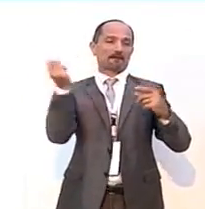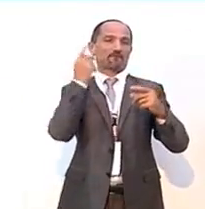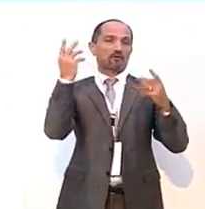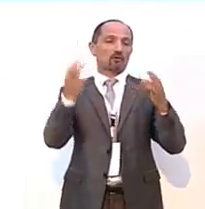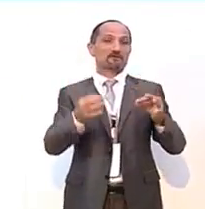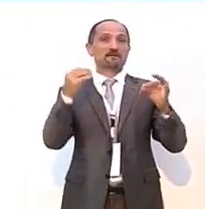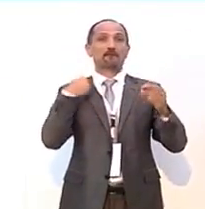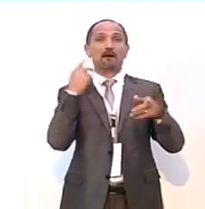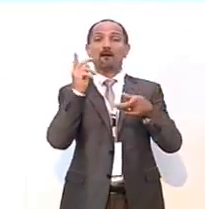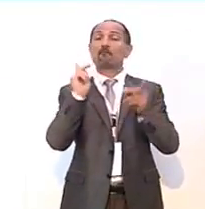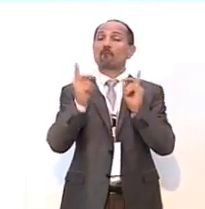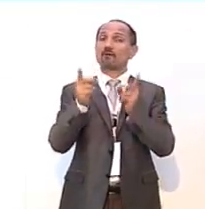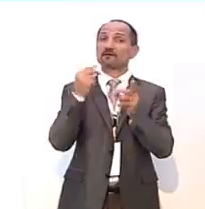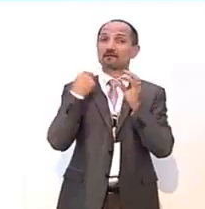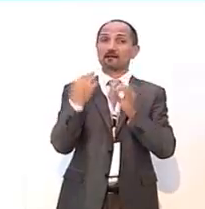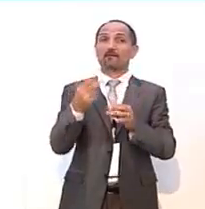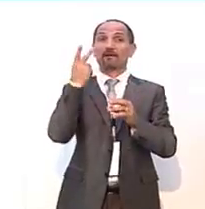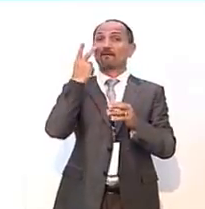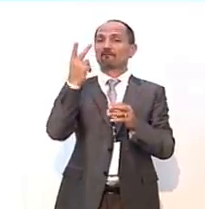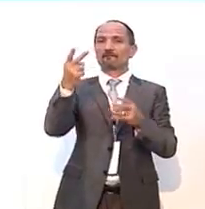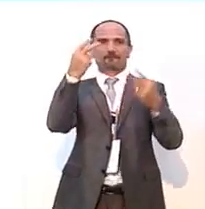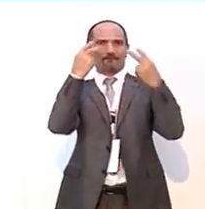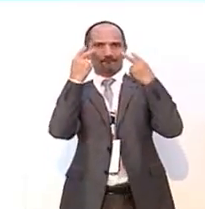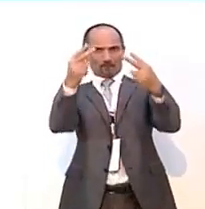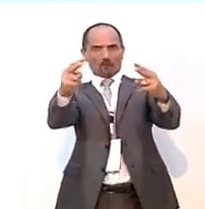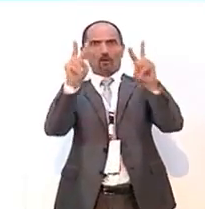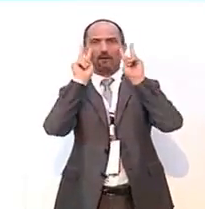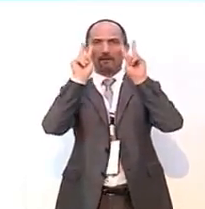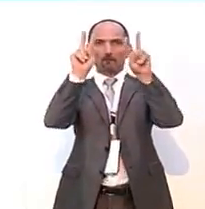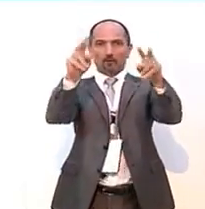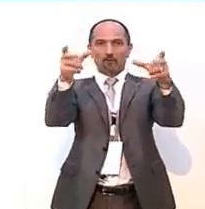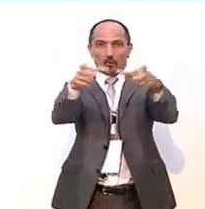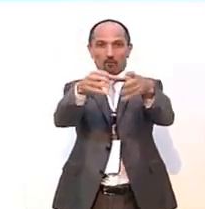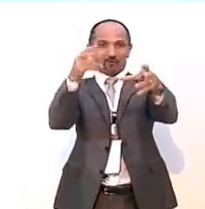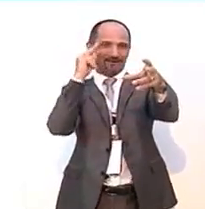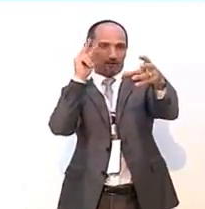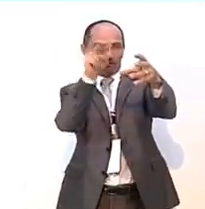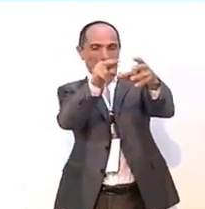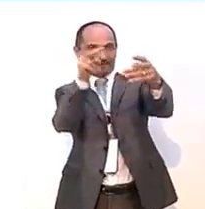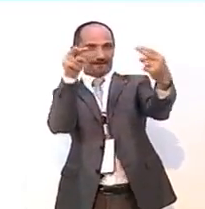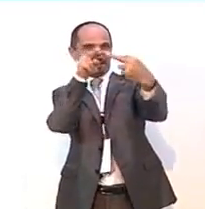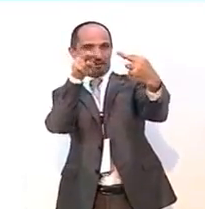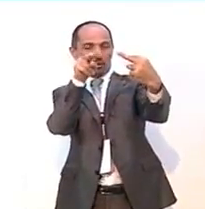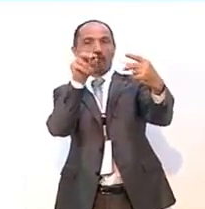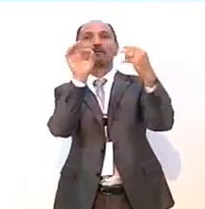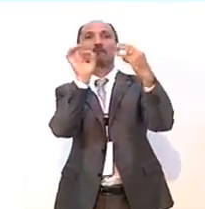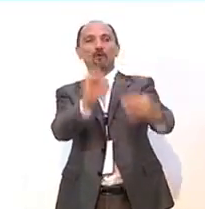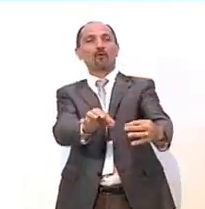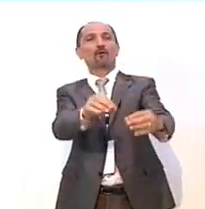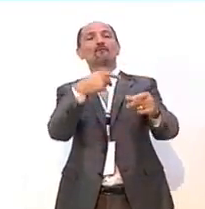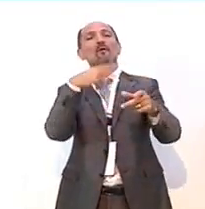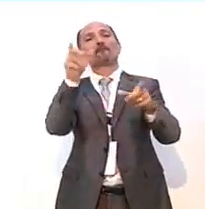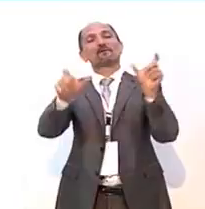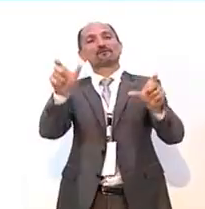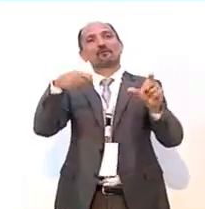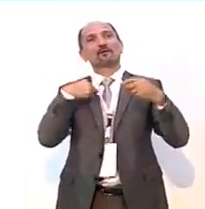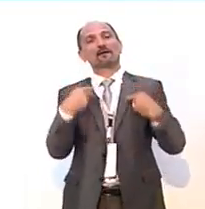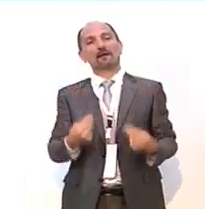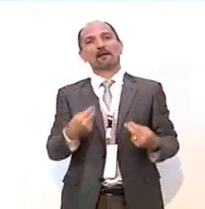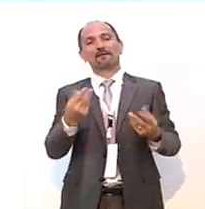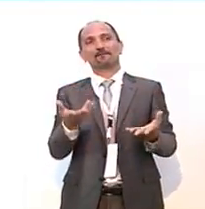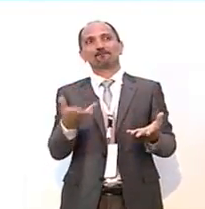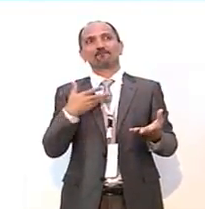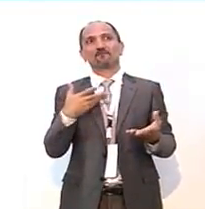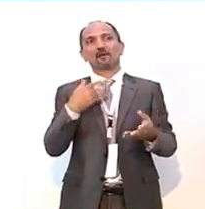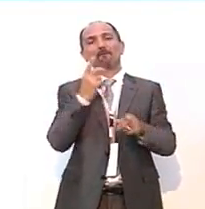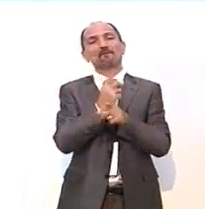politico, perché ci ha dato la possibilità di guardare negli occhi la nostra comunità, la nostra gente, che ha ancora oggi, forse più che mai,